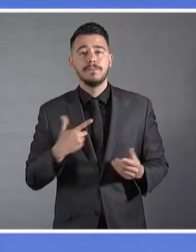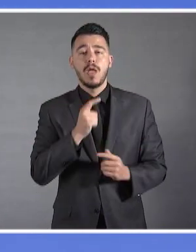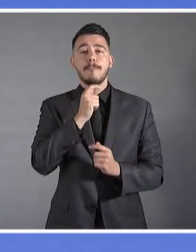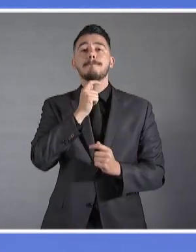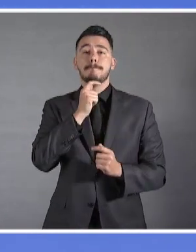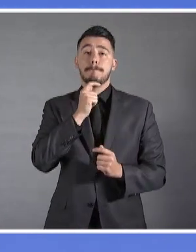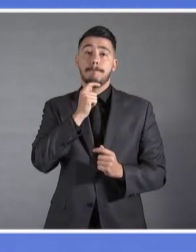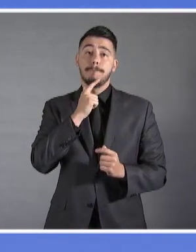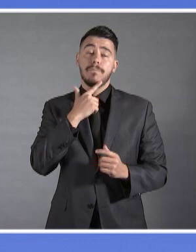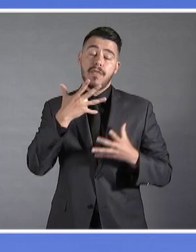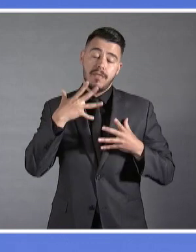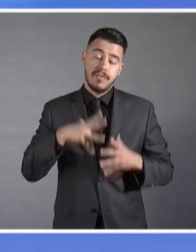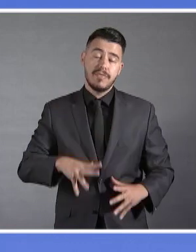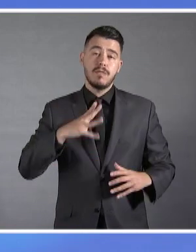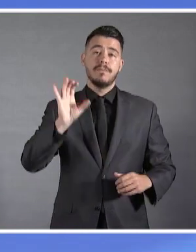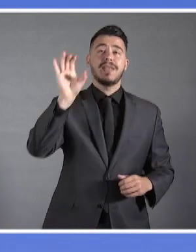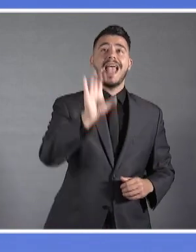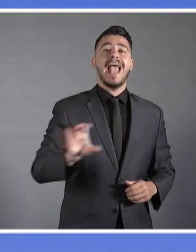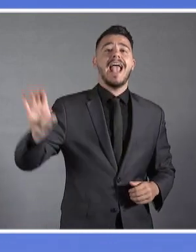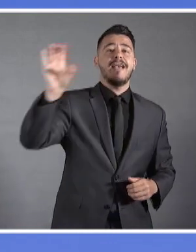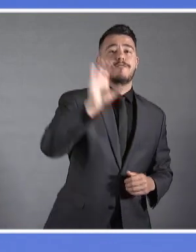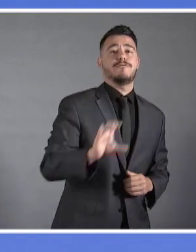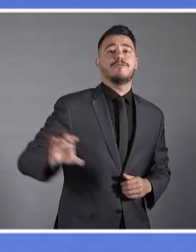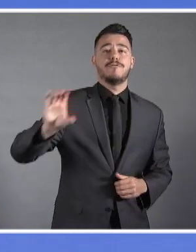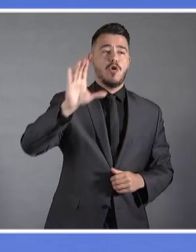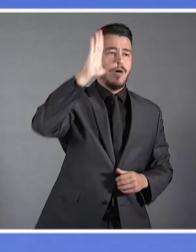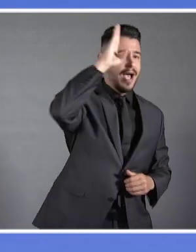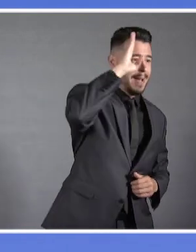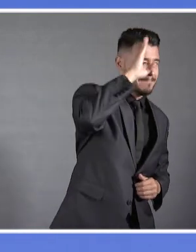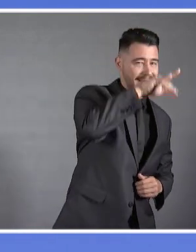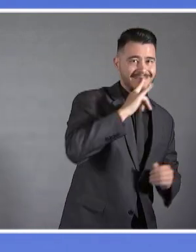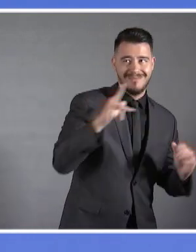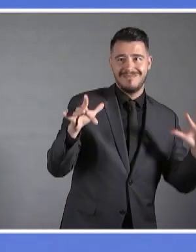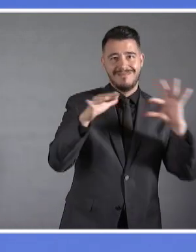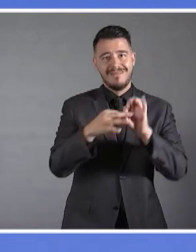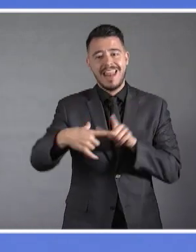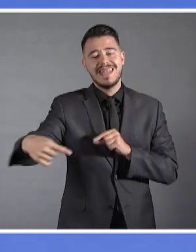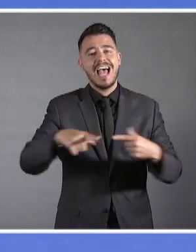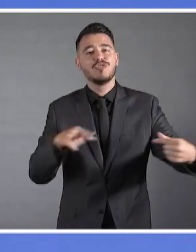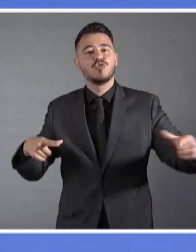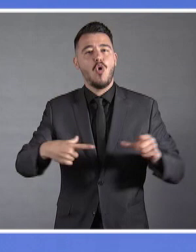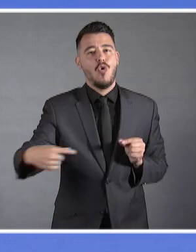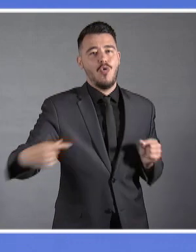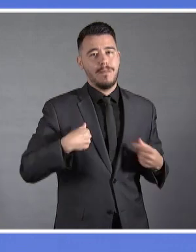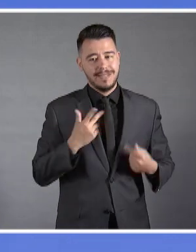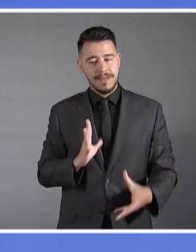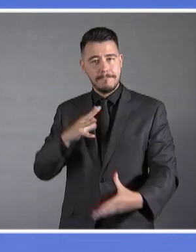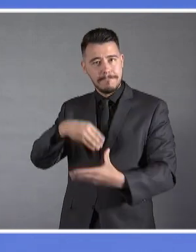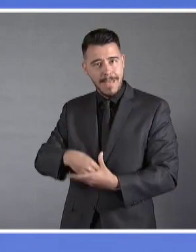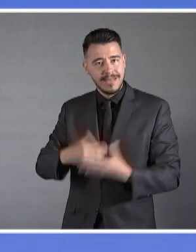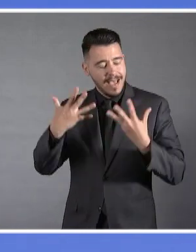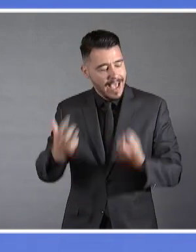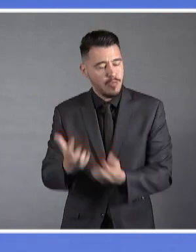ευρωατλαντικού συστήματος, στο οποίο συνειδητά και στρατηγικά ανήκει. Και αυτόν